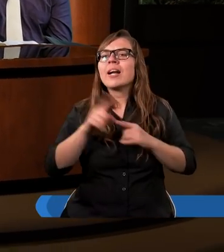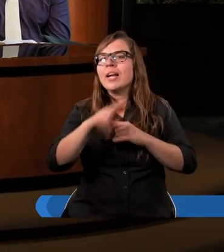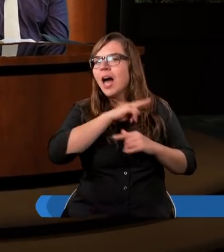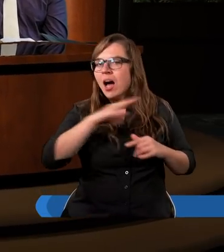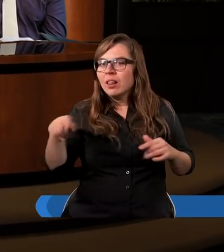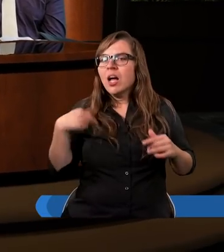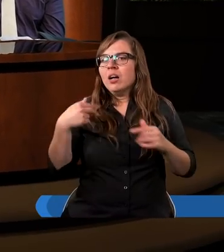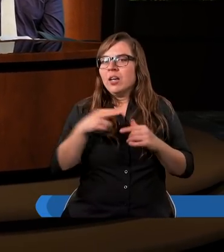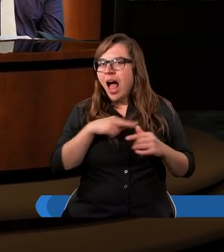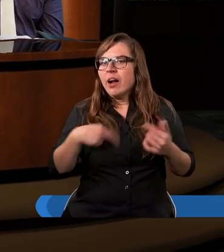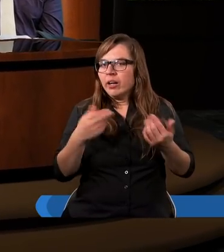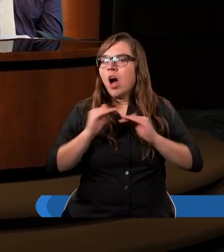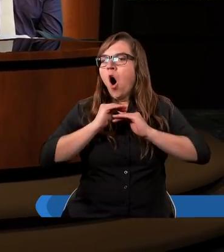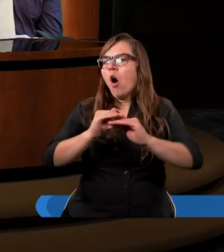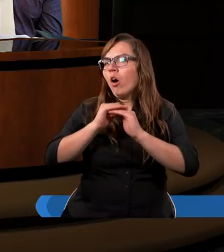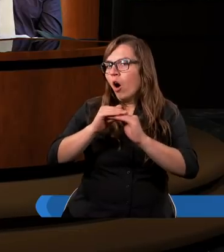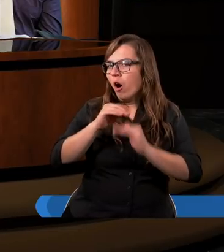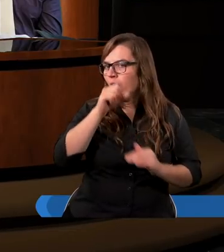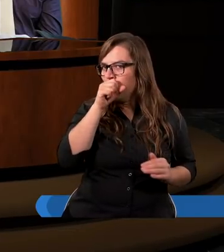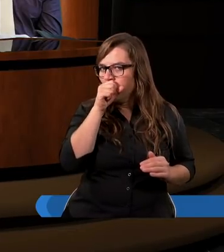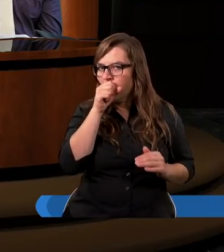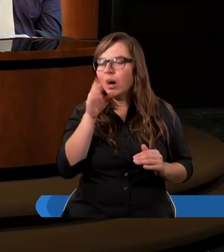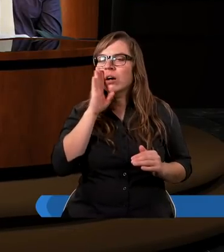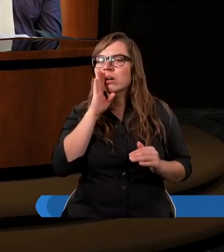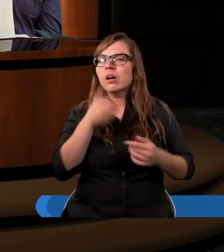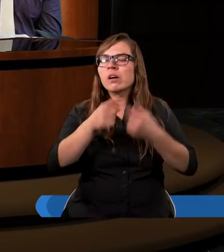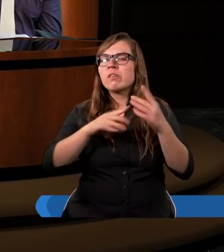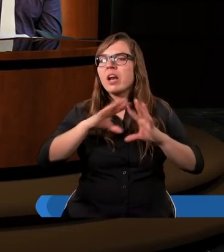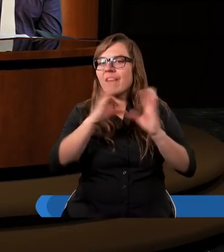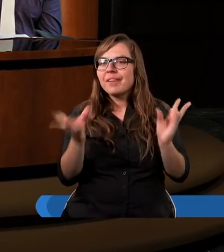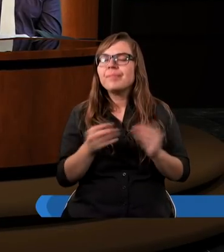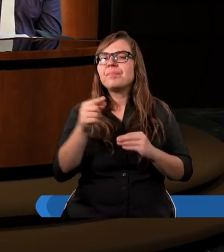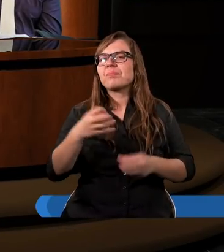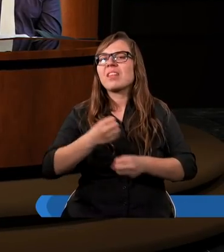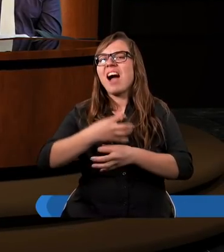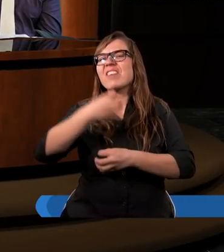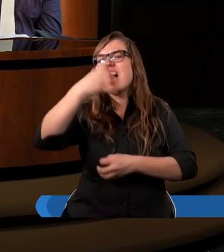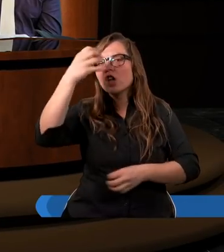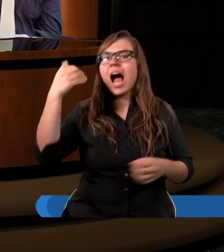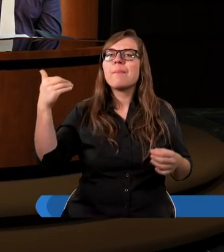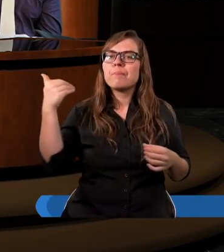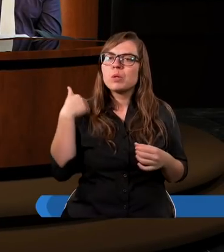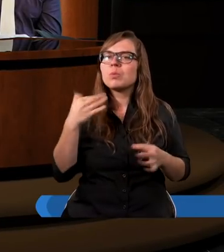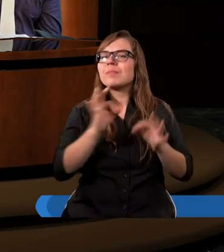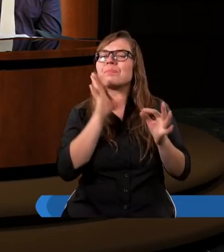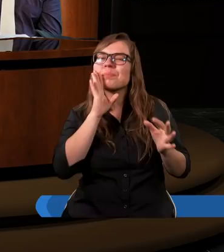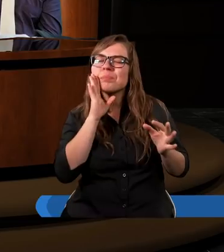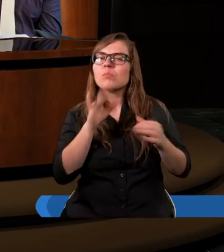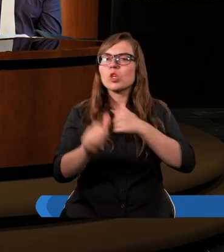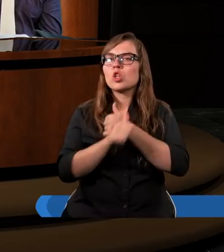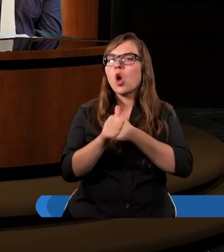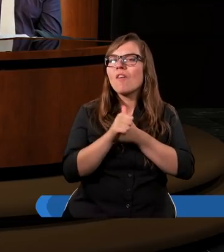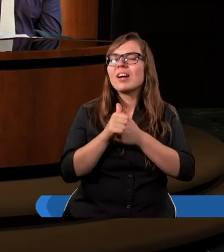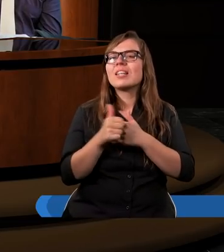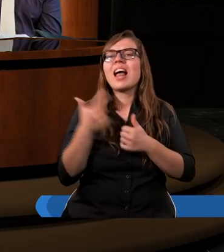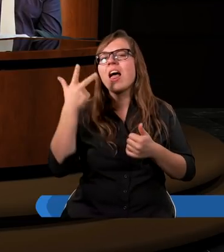nas ochrona. Czyli przede wszystkim ta wieża była jakimś dowodem